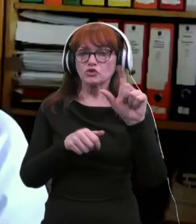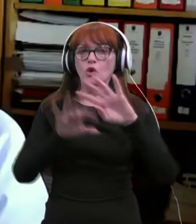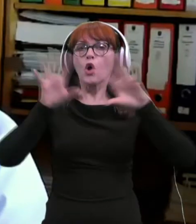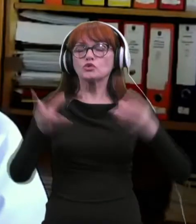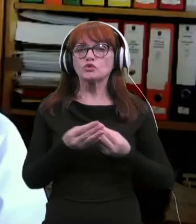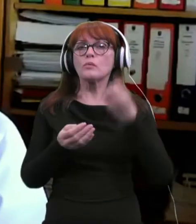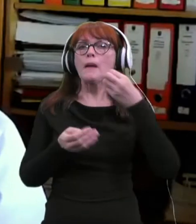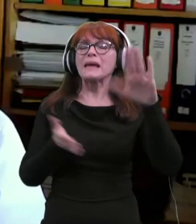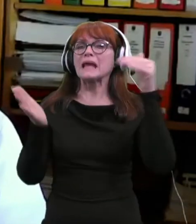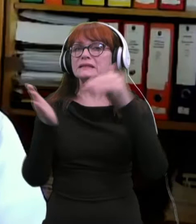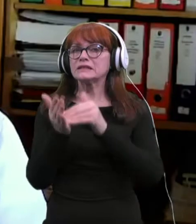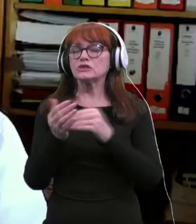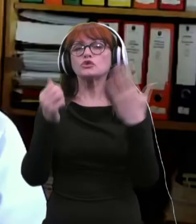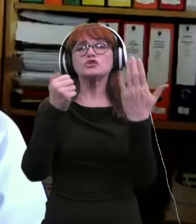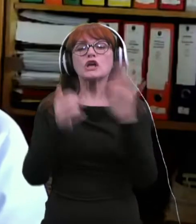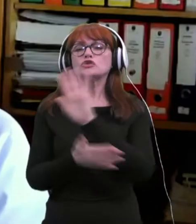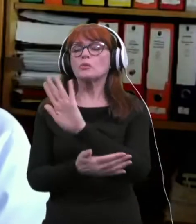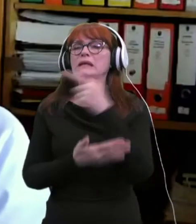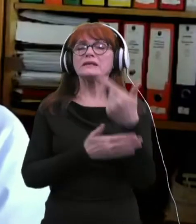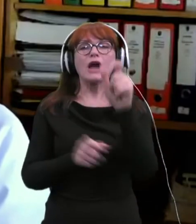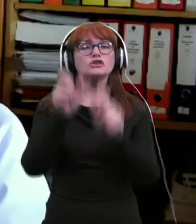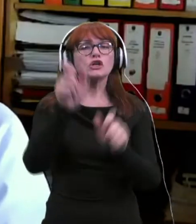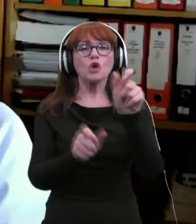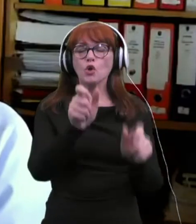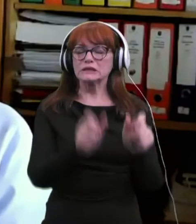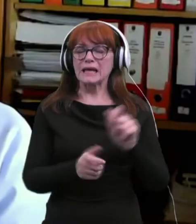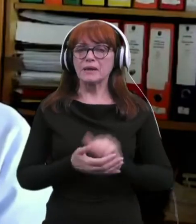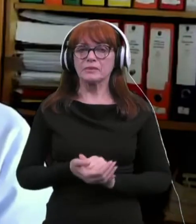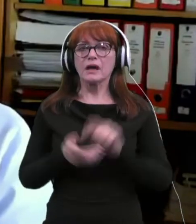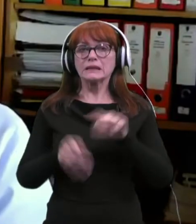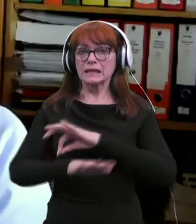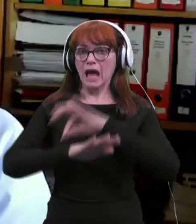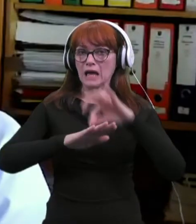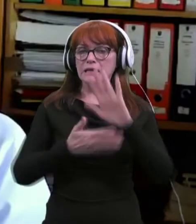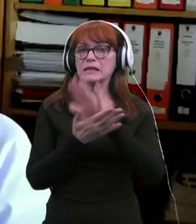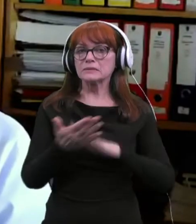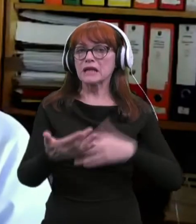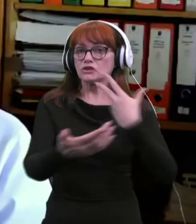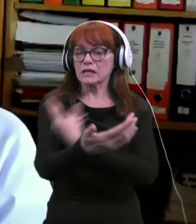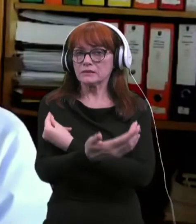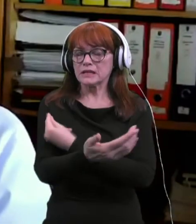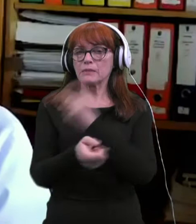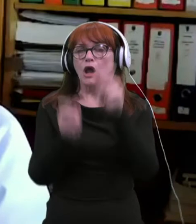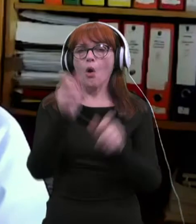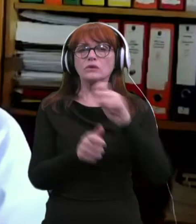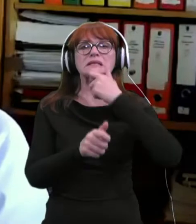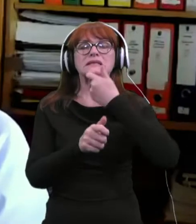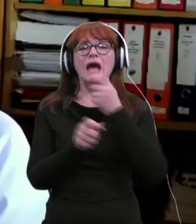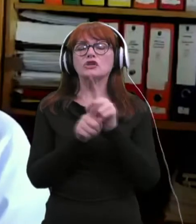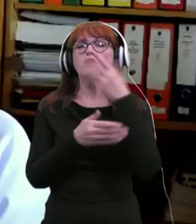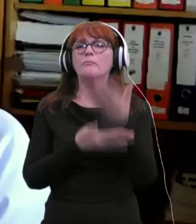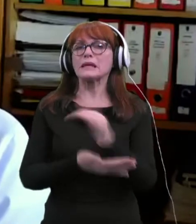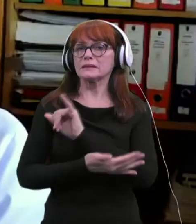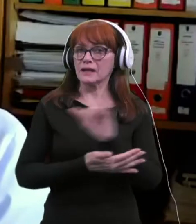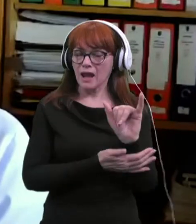torej 15.625 oseb. Ta teden začnemo s cepljenjem oseb starejših od 50